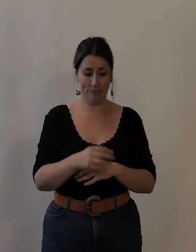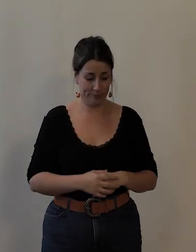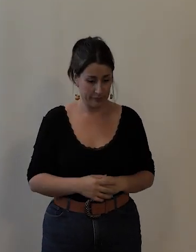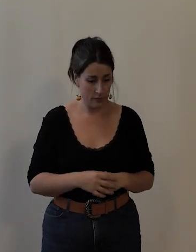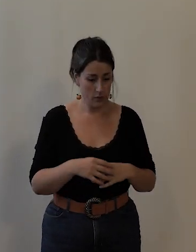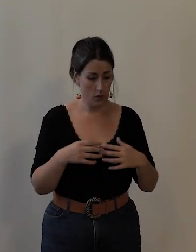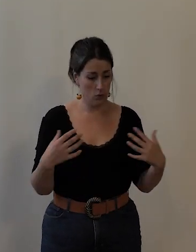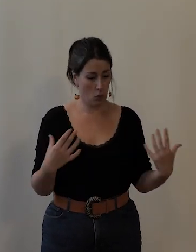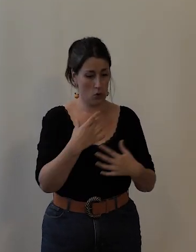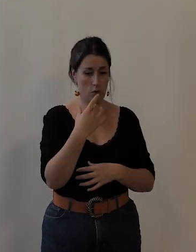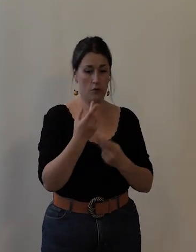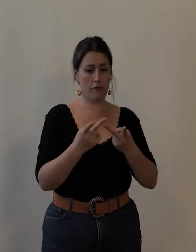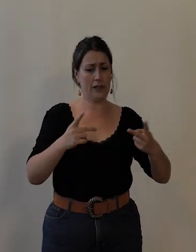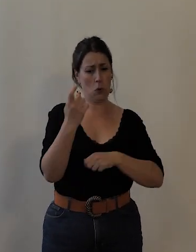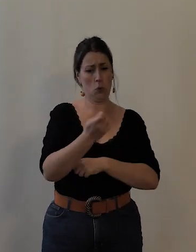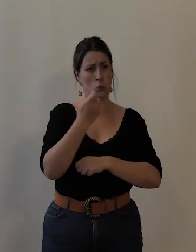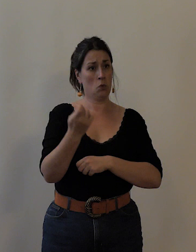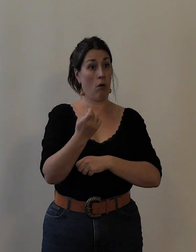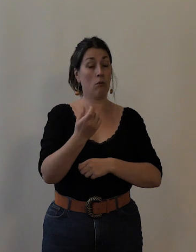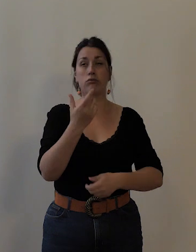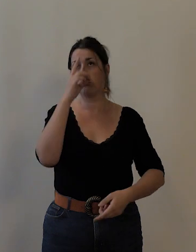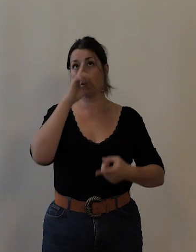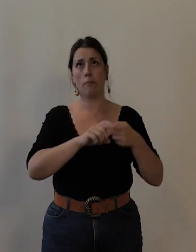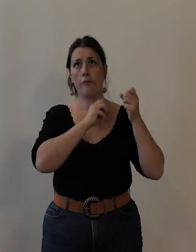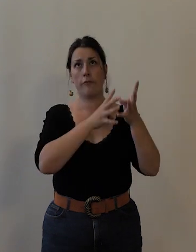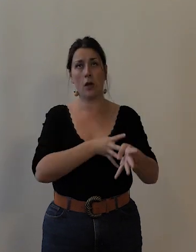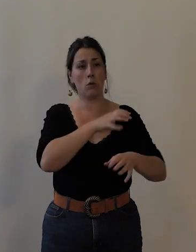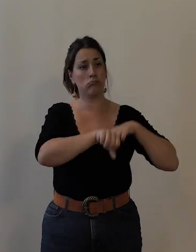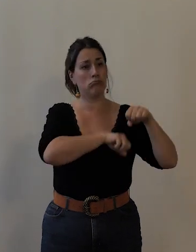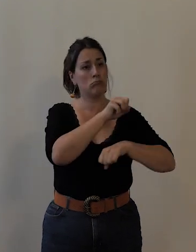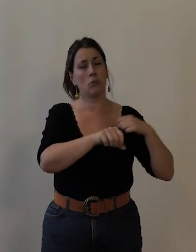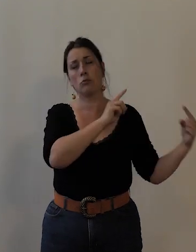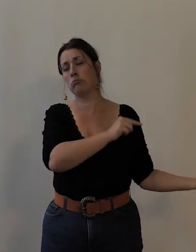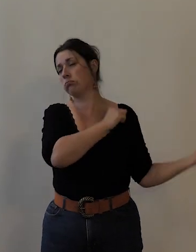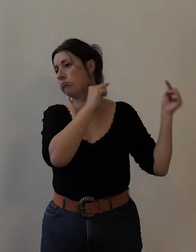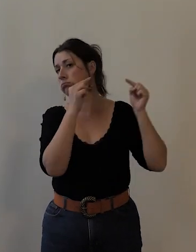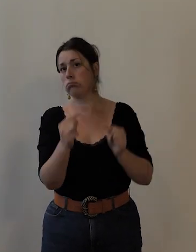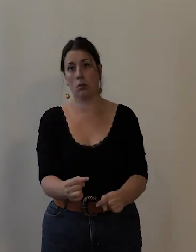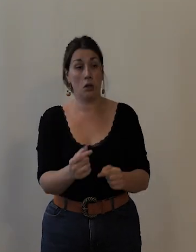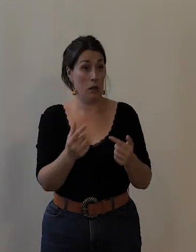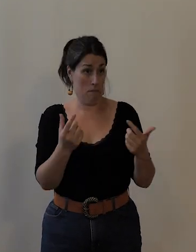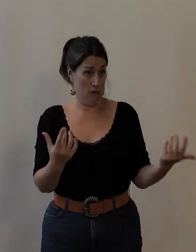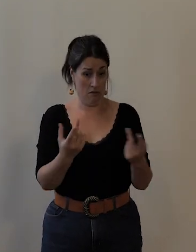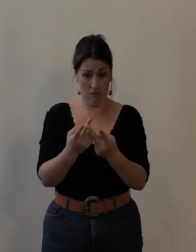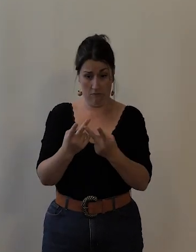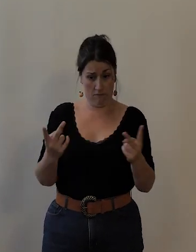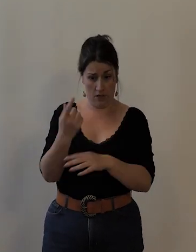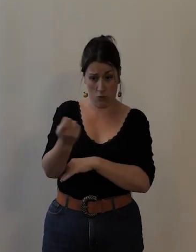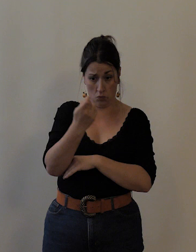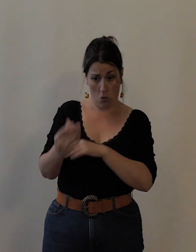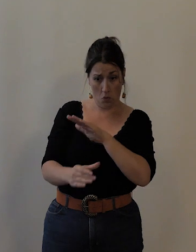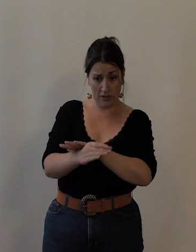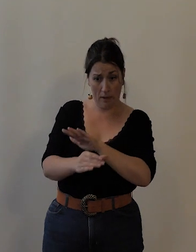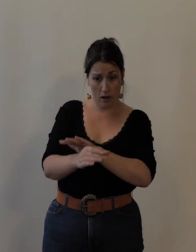Alors, Tours partage une longue histoire avec la pratique du vélo, même si notre ville n'est pas l'un des premiers berceaux du cyclisme, comme